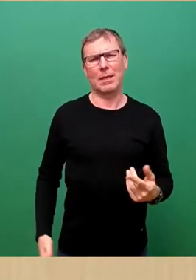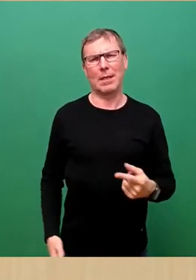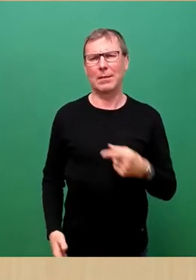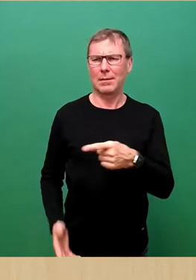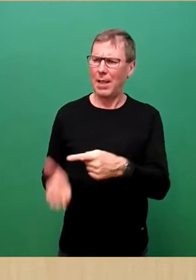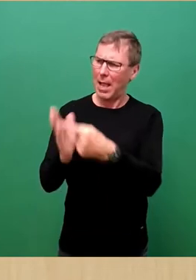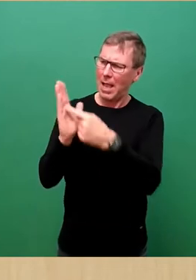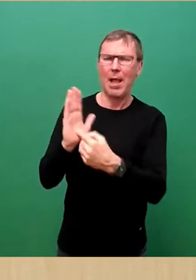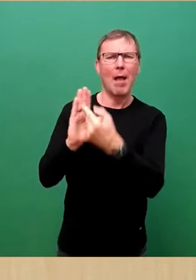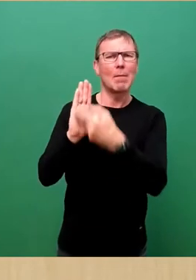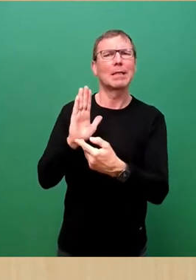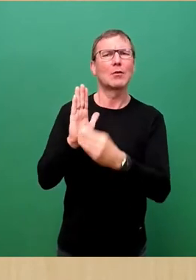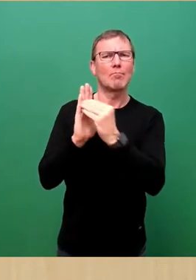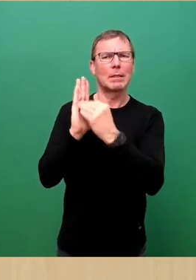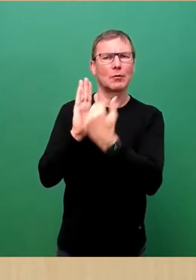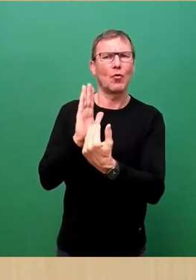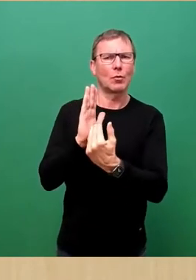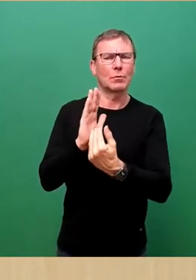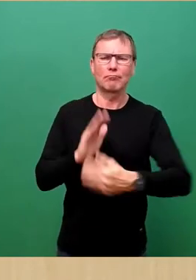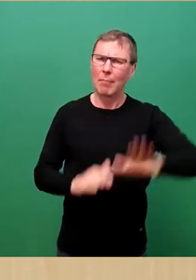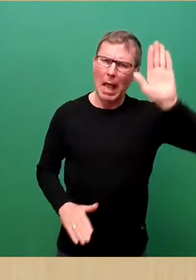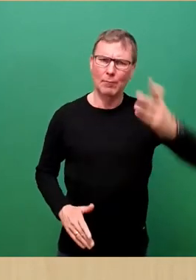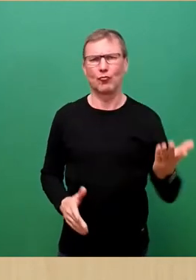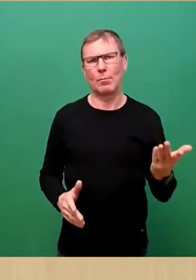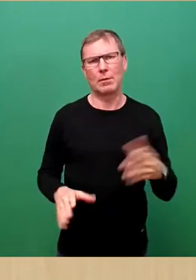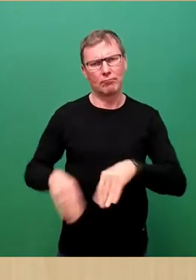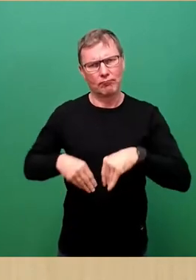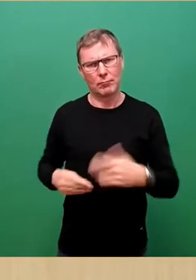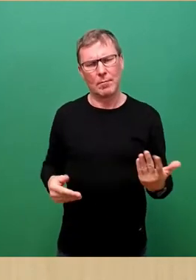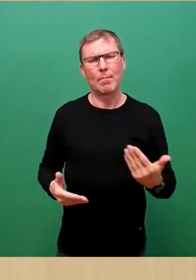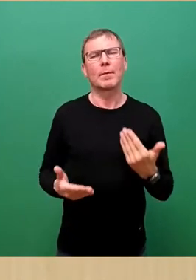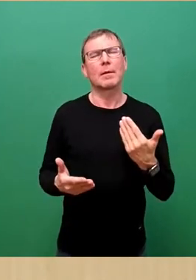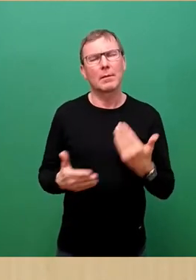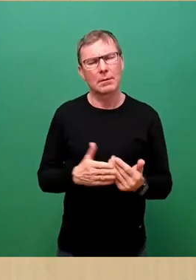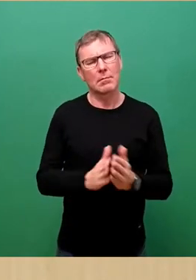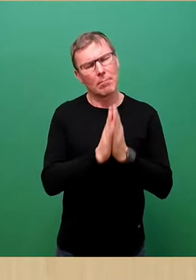Petition abzuhelfen. Deshalb meine eindringliche Bitte,